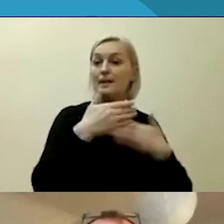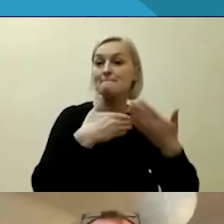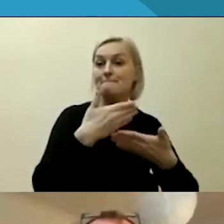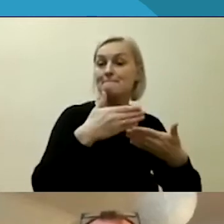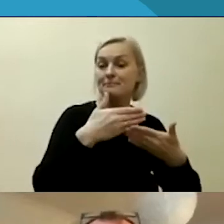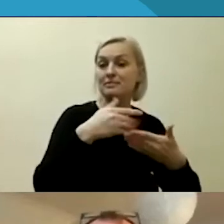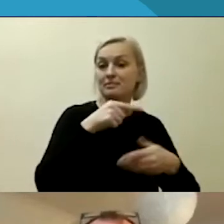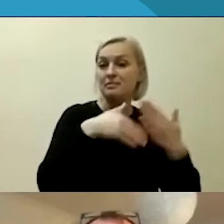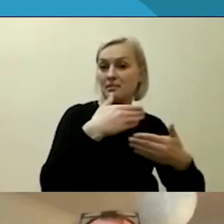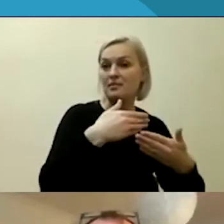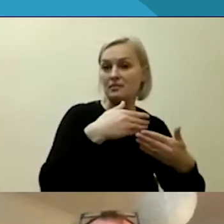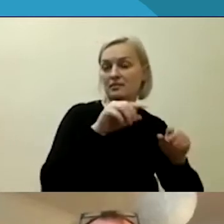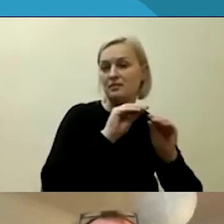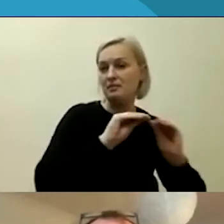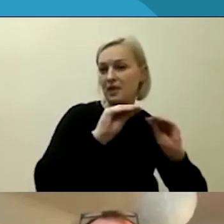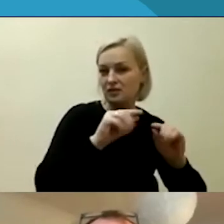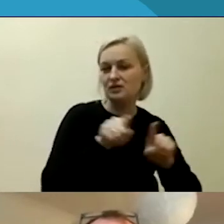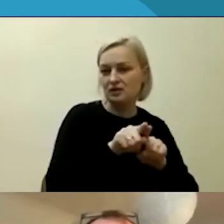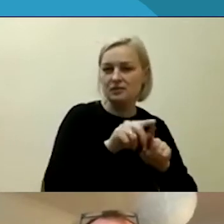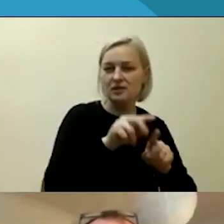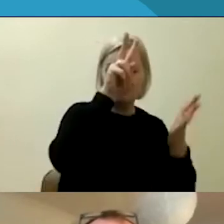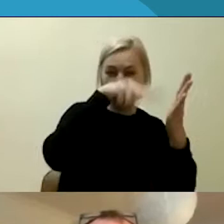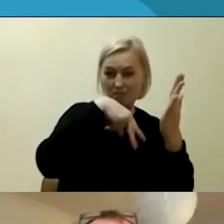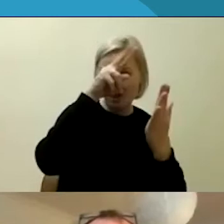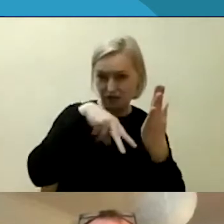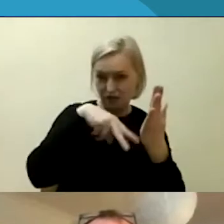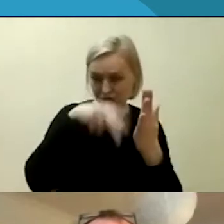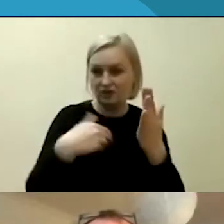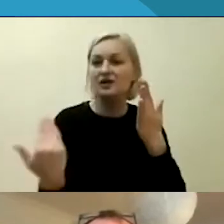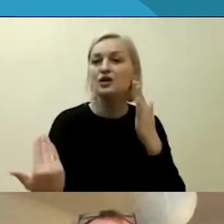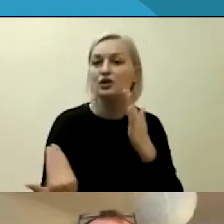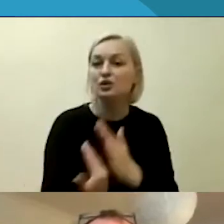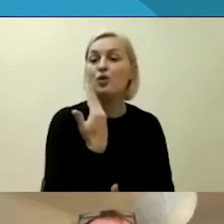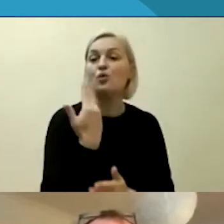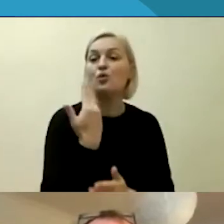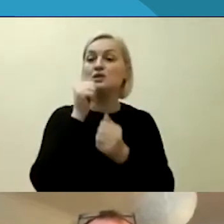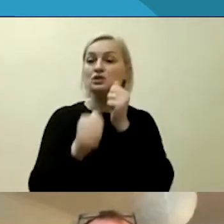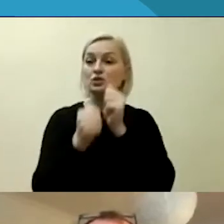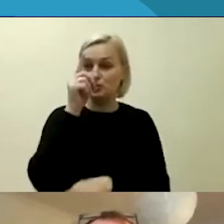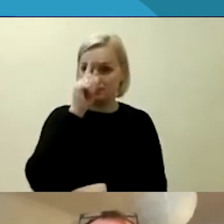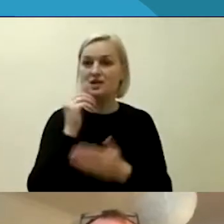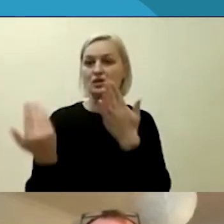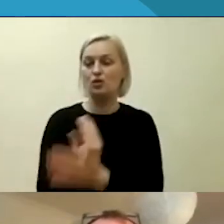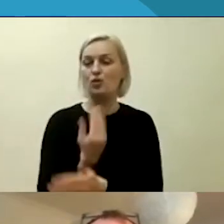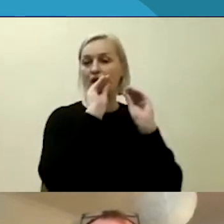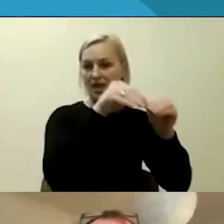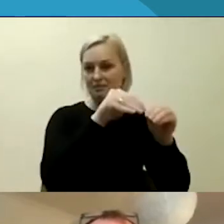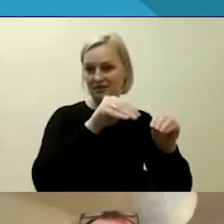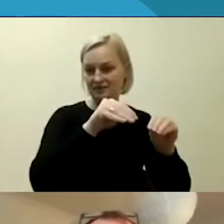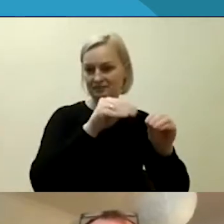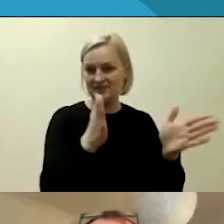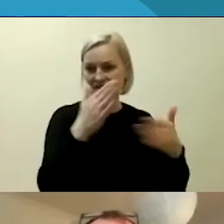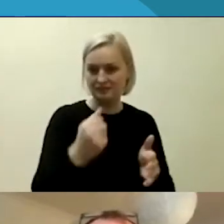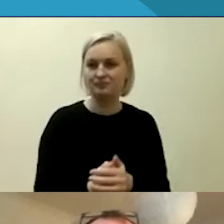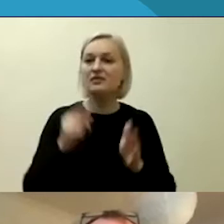peržiūrime ir sausio pirmą dieną bus jau naujasnėjos versija. Kaip gyveikia tą sistemą? Nuojinate į